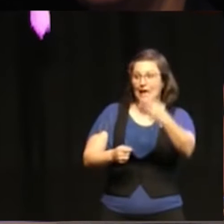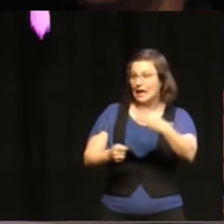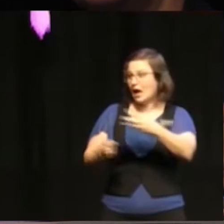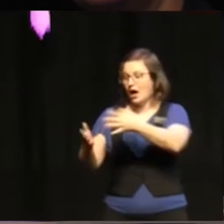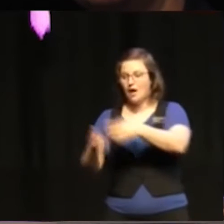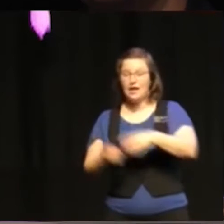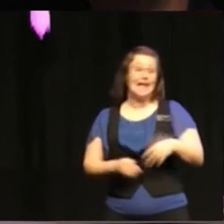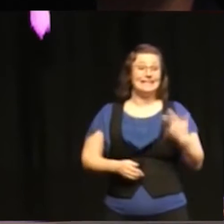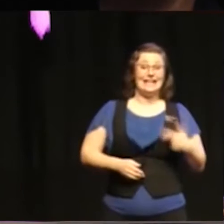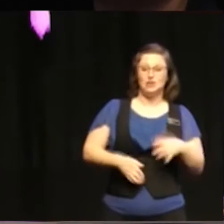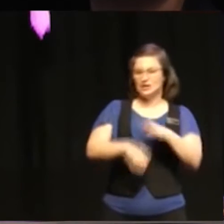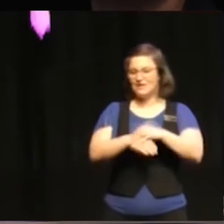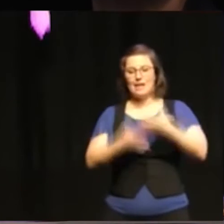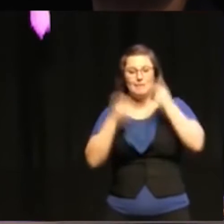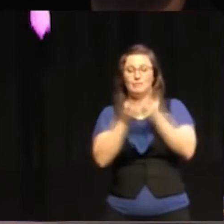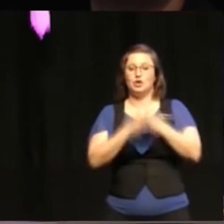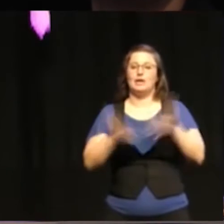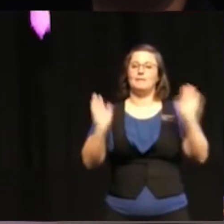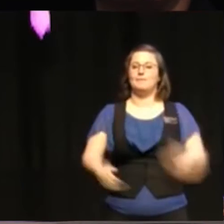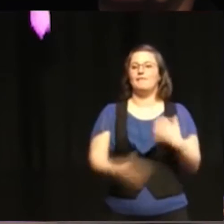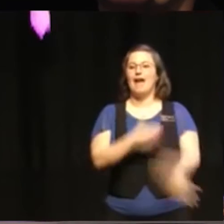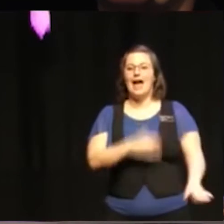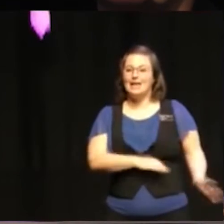det bäst, vi behöver inte göra något mer.